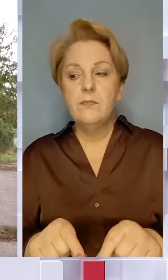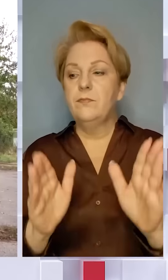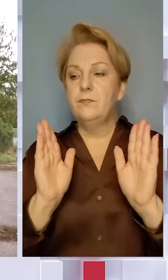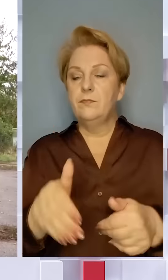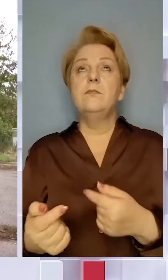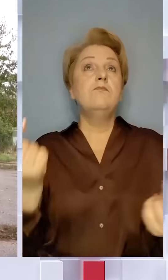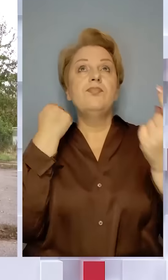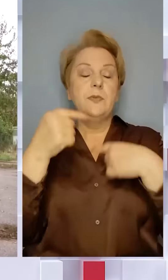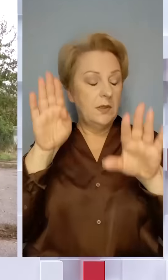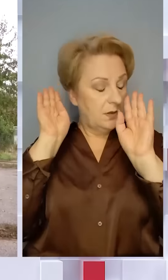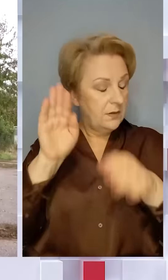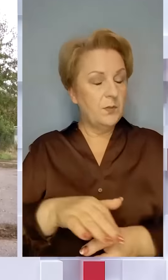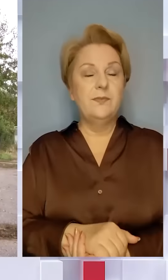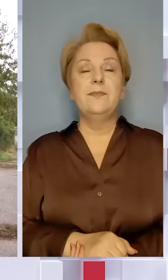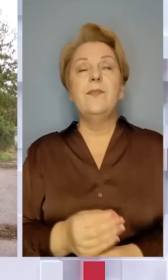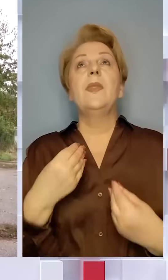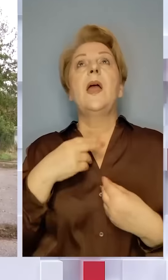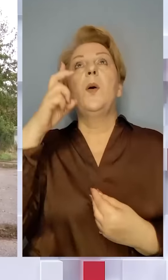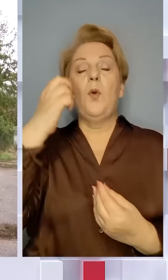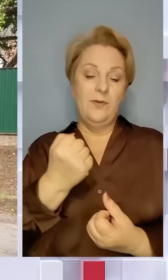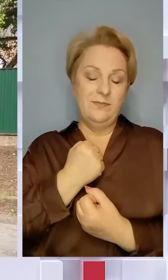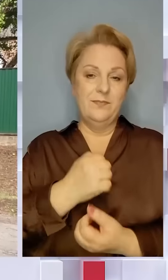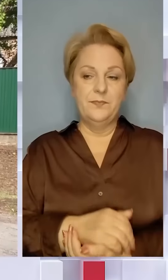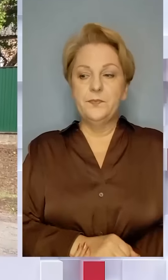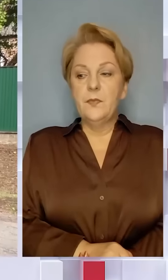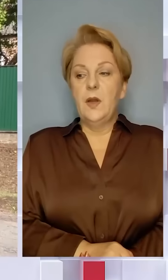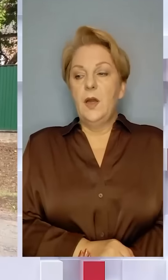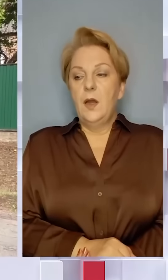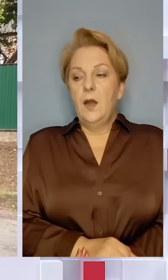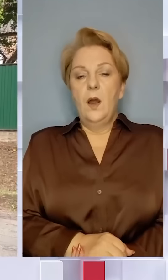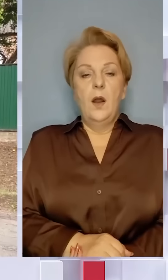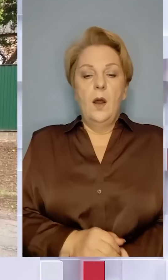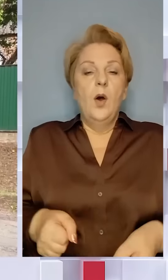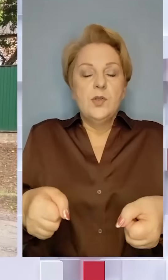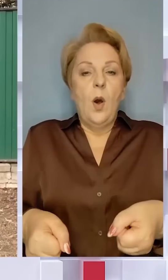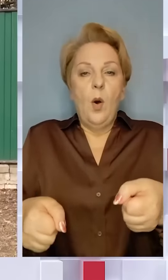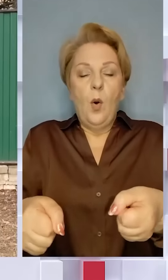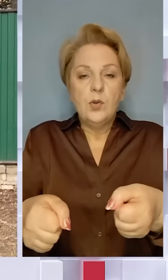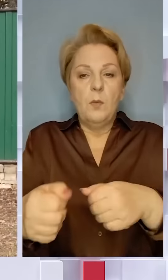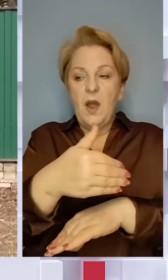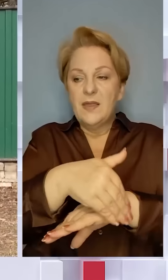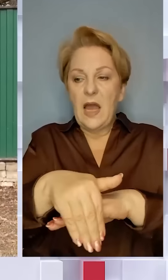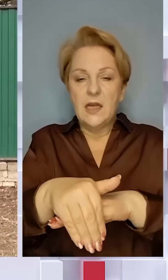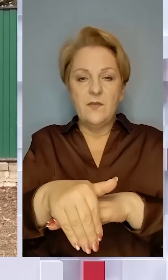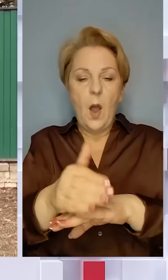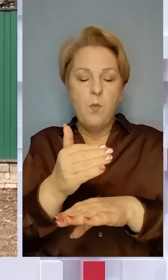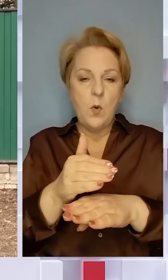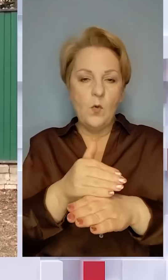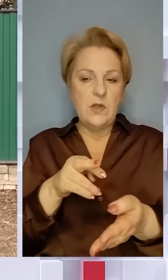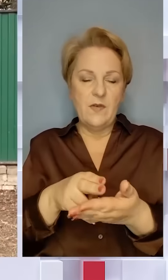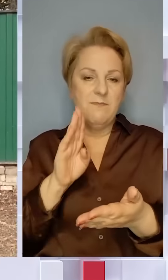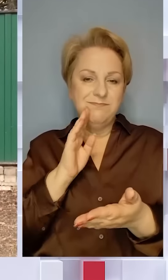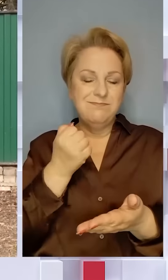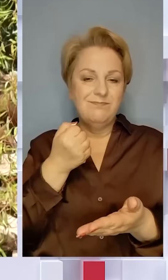летить, ну дай Бог, не вб'ють. З ходунками на двір потихеньку видибала і пані Альбіна. Теж